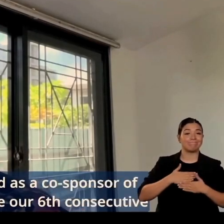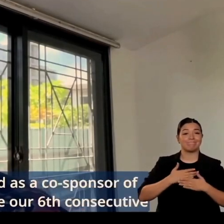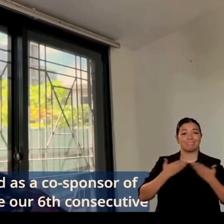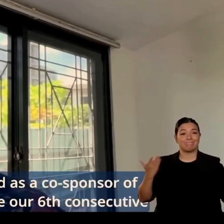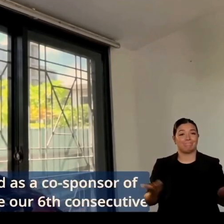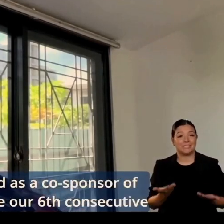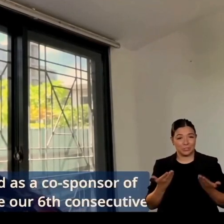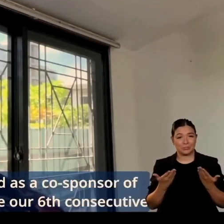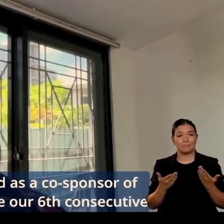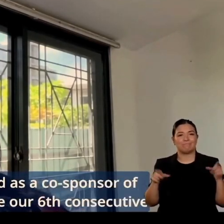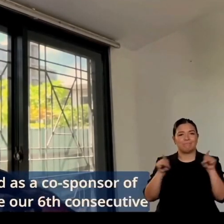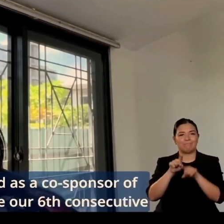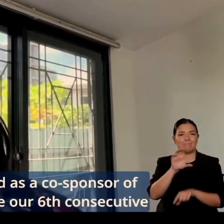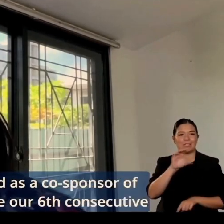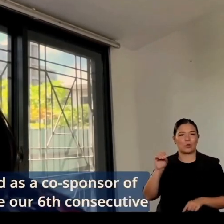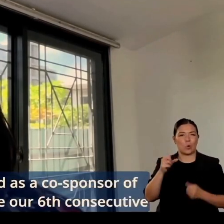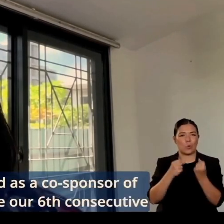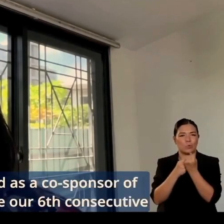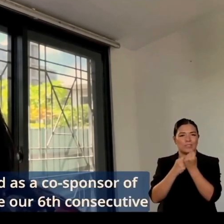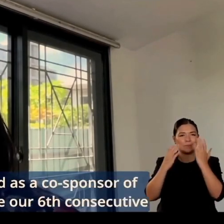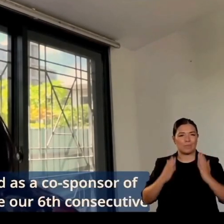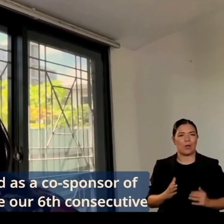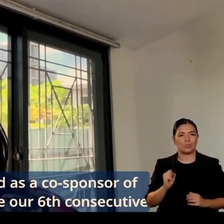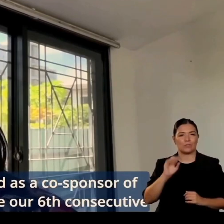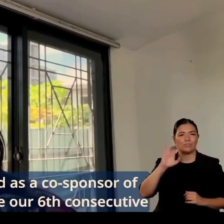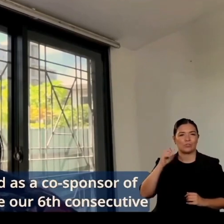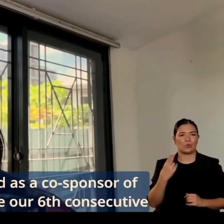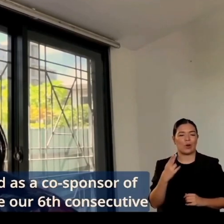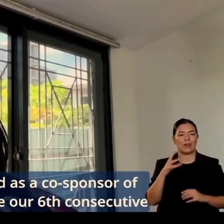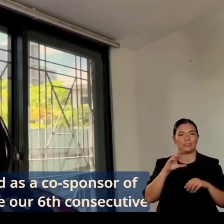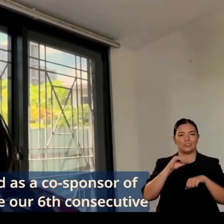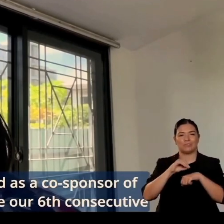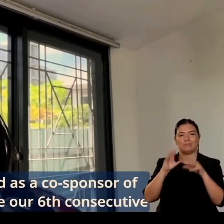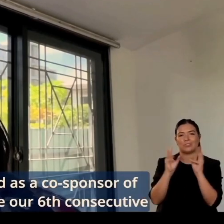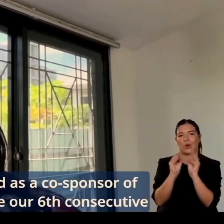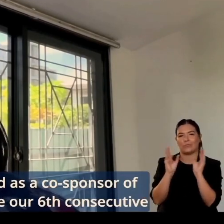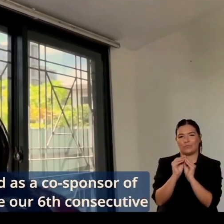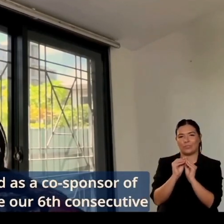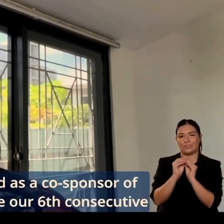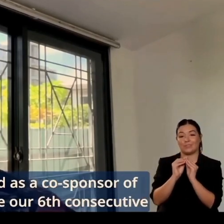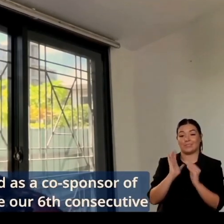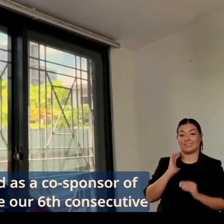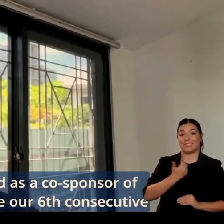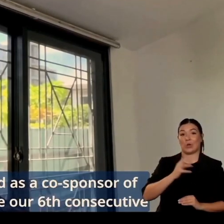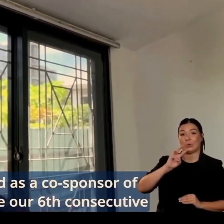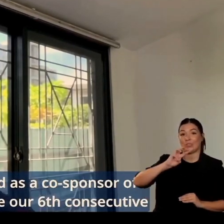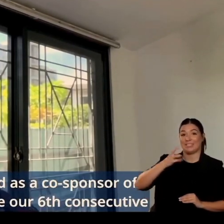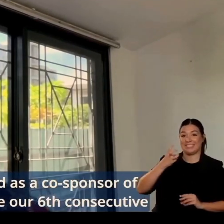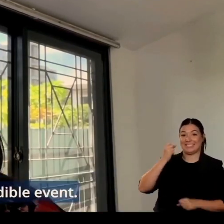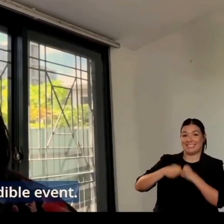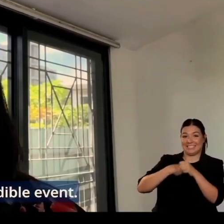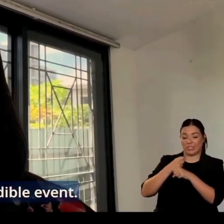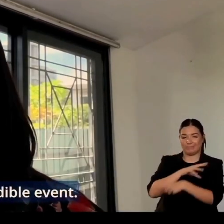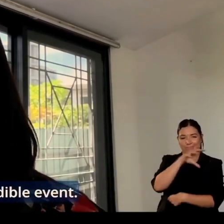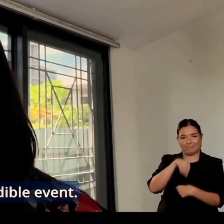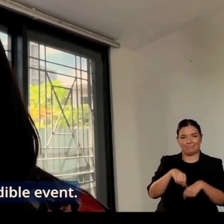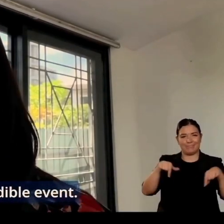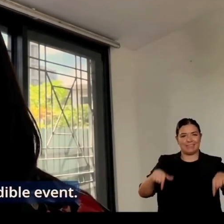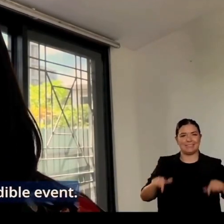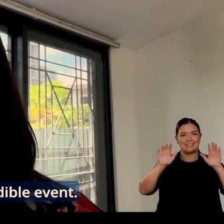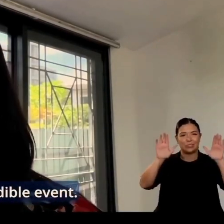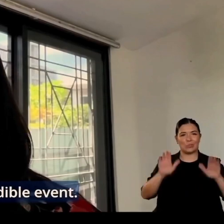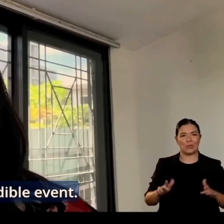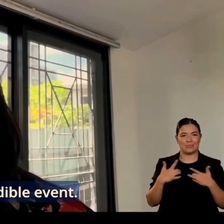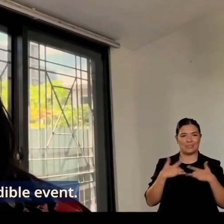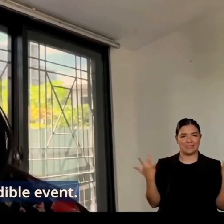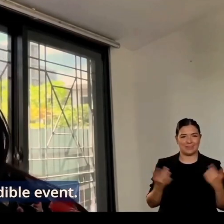essere parte di questo evento. Scratch è parte di IPAM. Scratch è stata la fondazione e la ragione per la